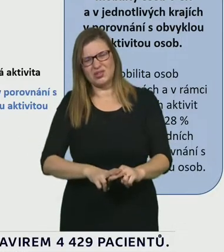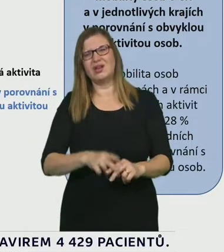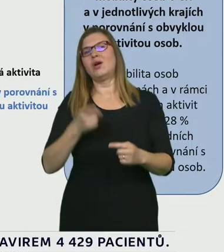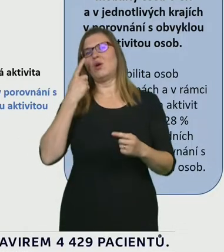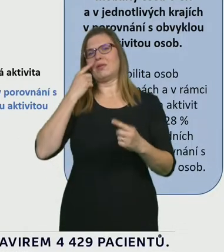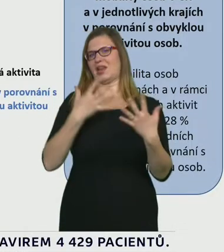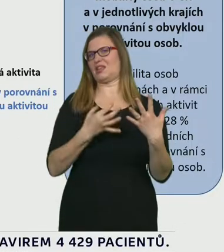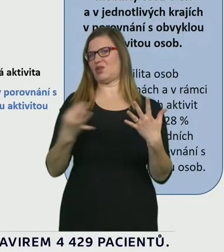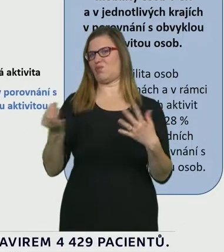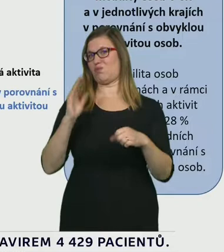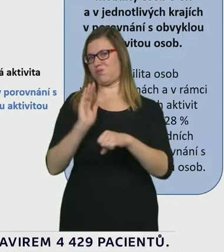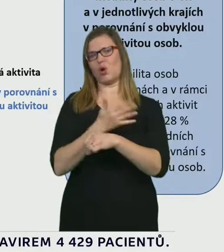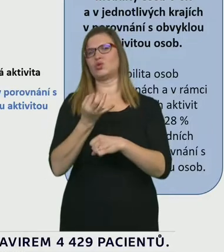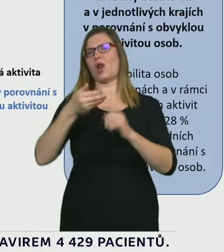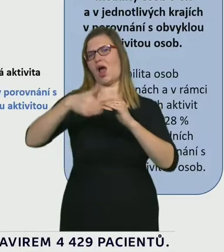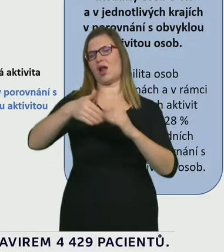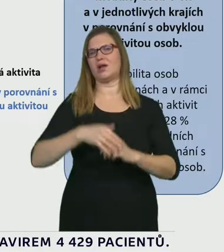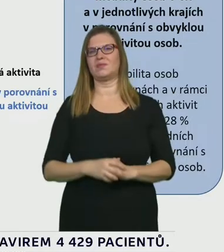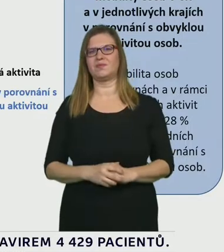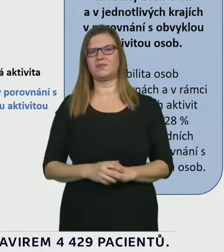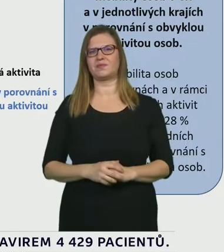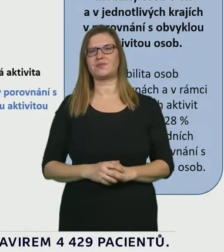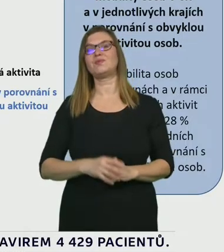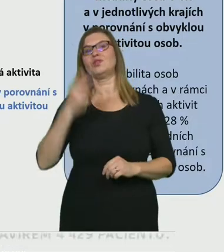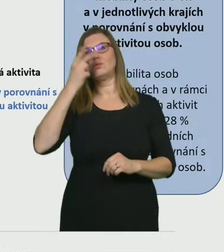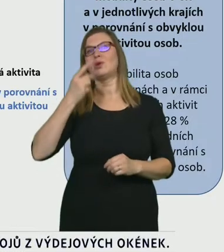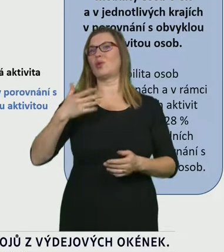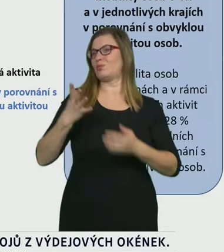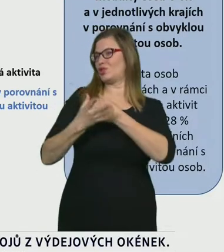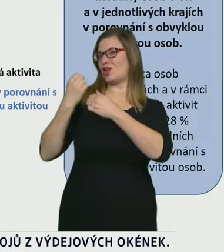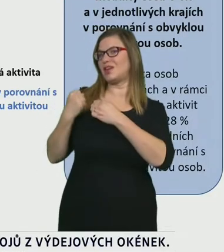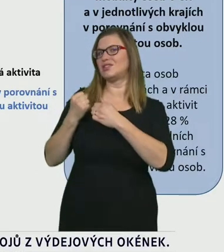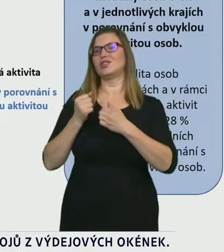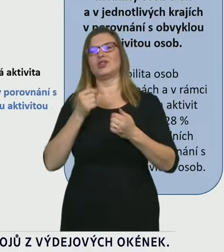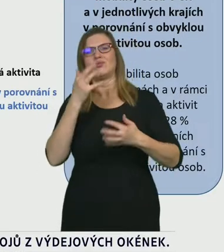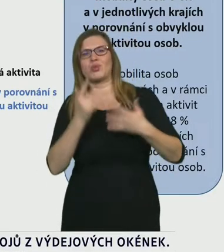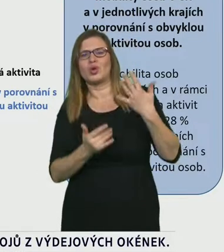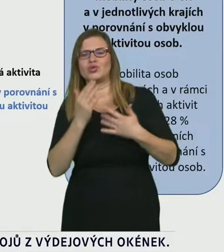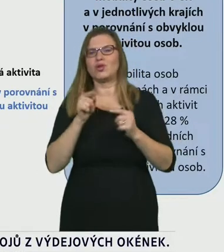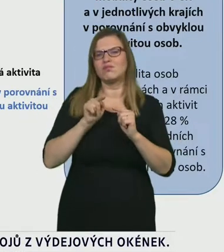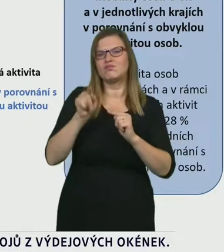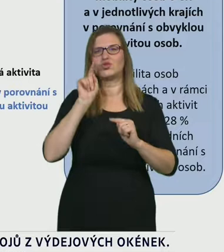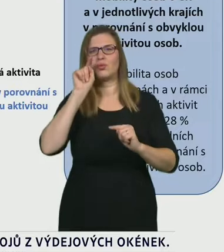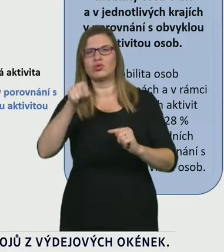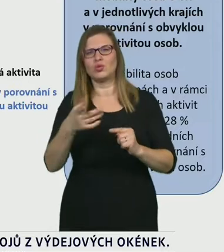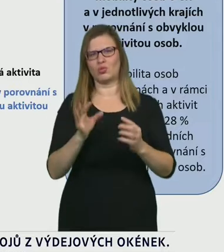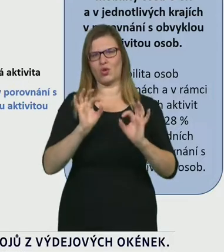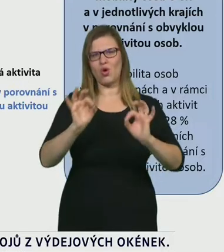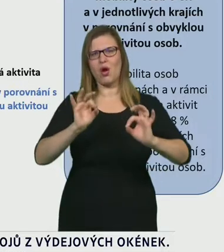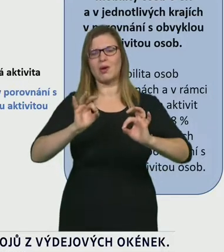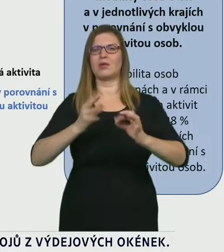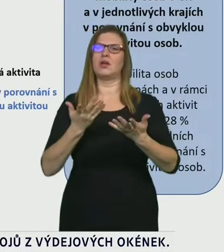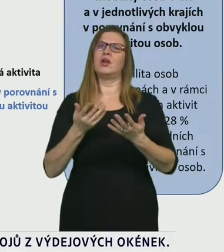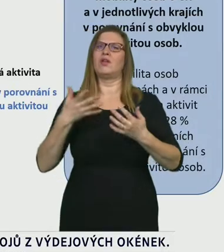jsme byli s nějakou variabilitou, samozřejmě s víkendem, ale významně níže, tak jsme byli nějakých 50 až 60 %